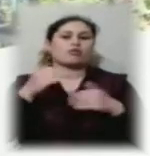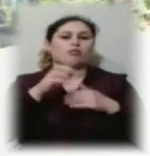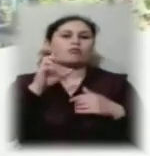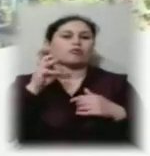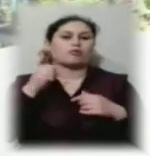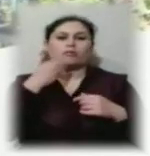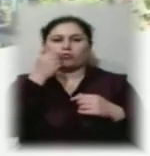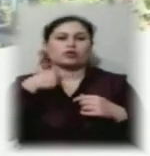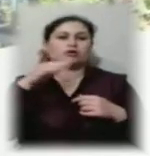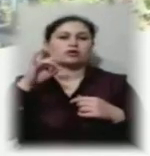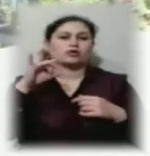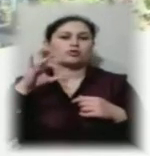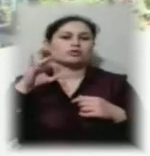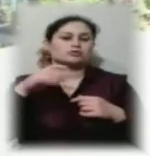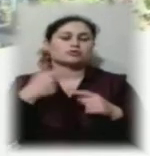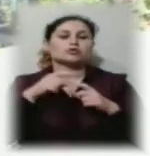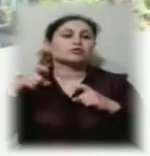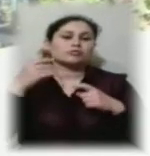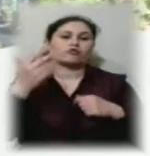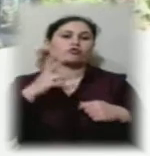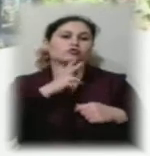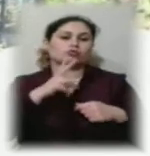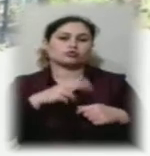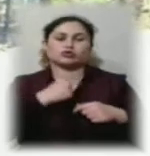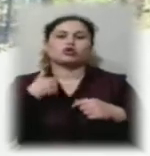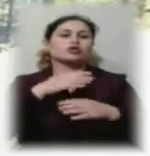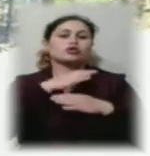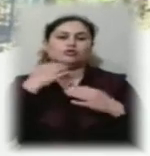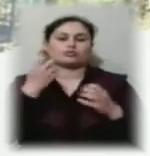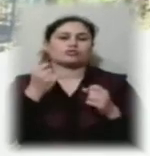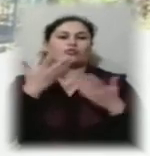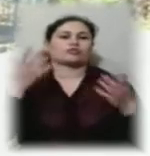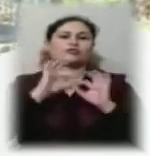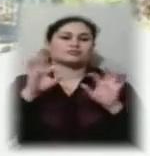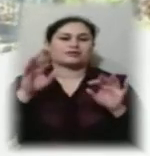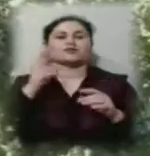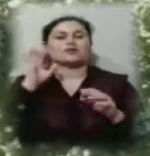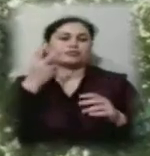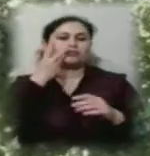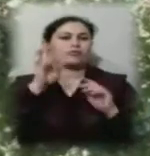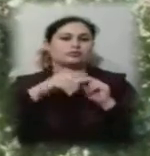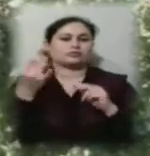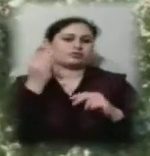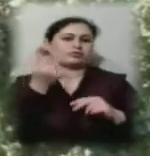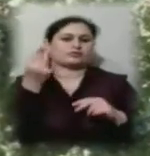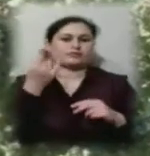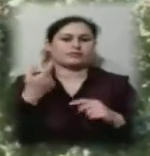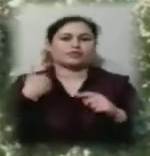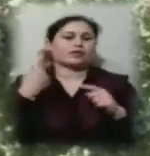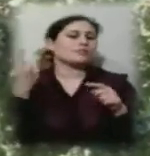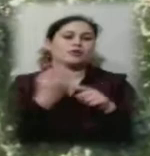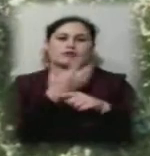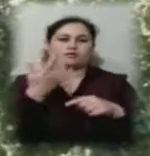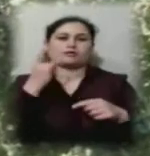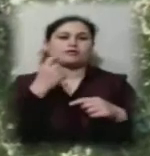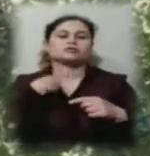А потім прибігає її донька. Одним словом, не хочу спойлерити. Там гарна кульмінація в кінці». «Це для мене перший досвід. Я до цього ще нічого не